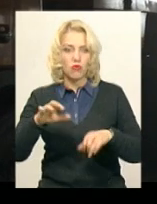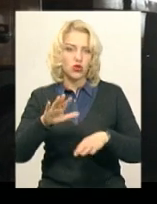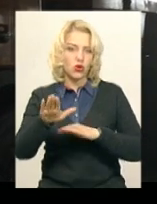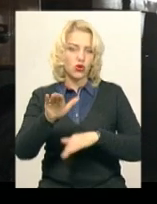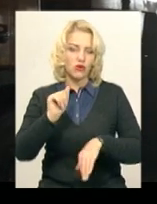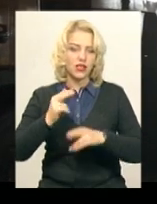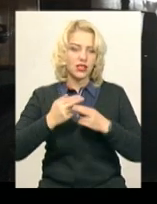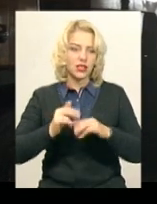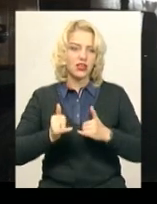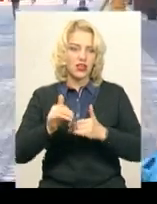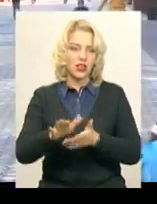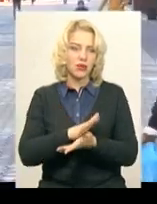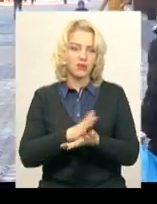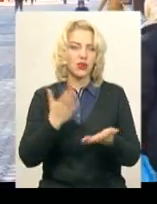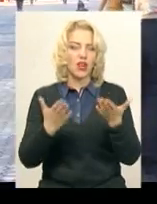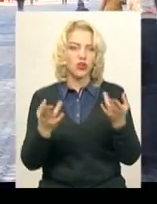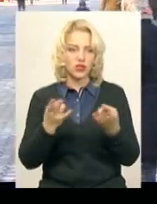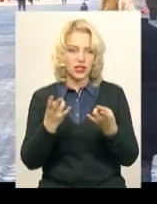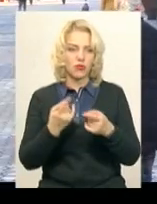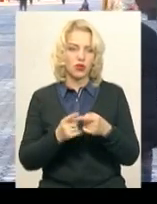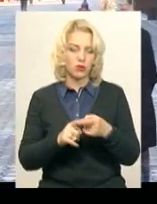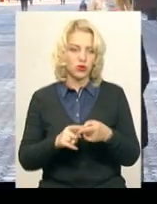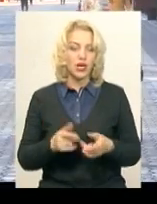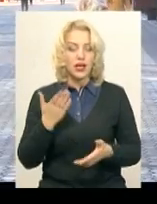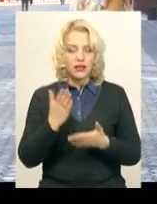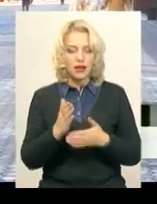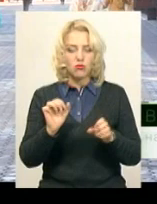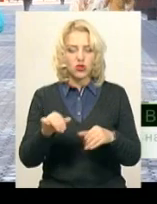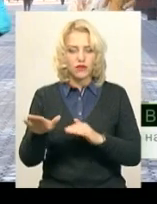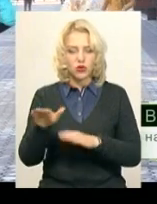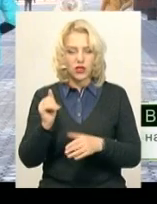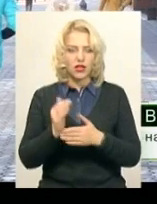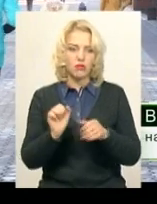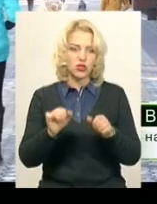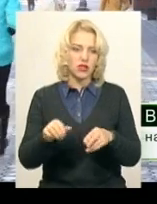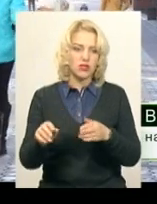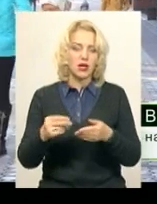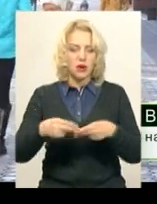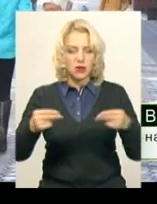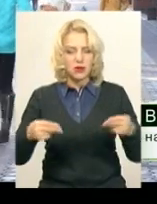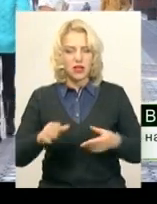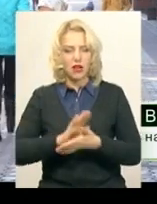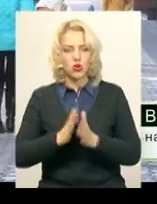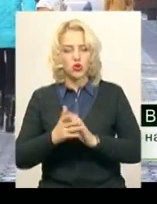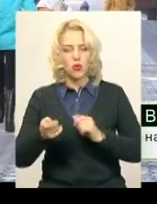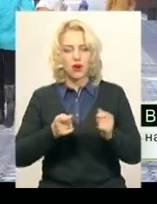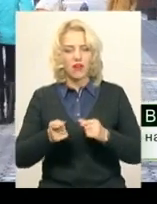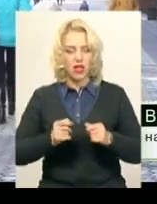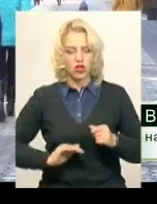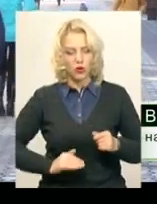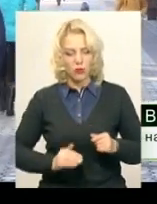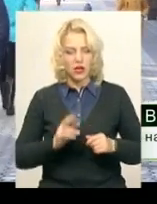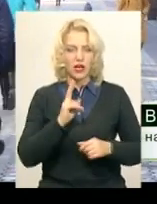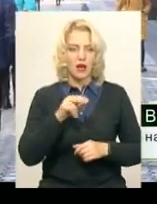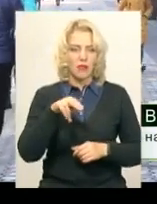прибирання, якщо цього потребують. Є можливість оренди, є можливість підписання договора як з управляючими компаніями, так і з КП